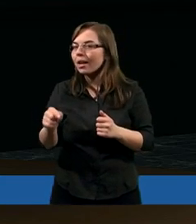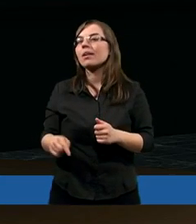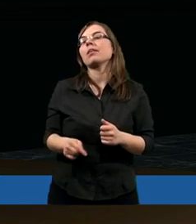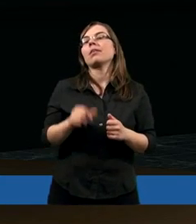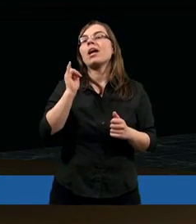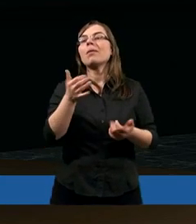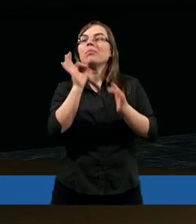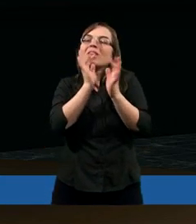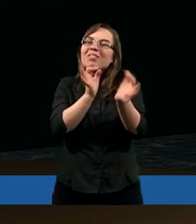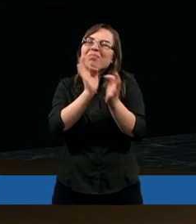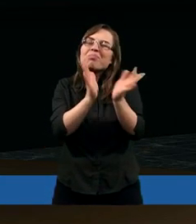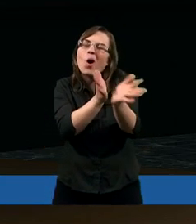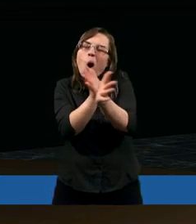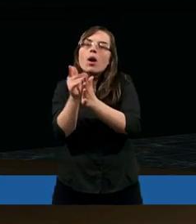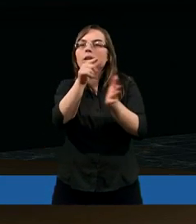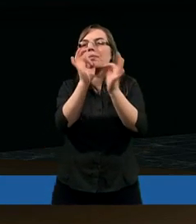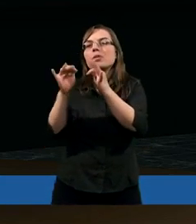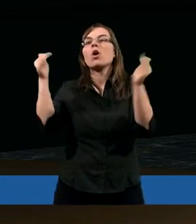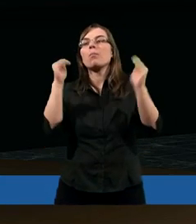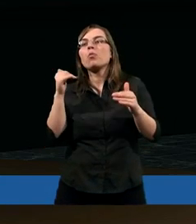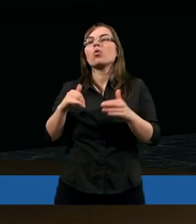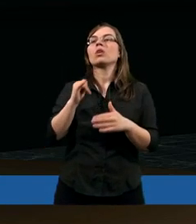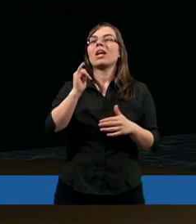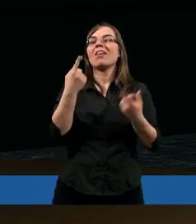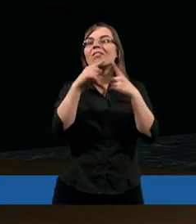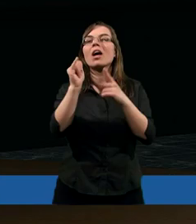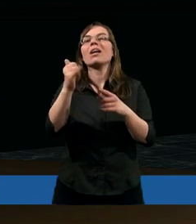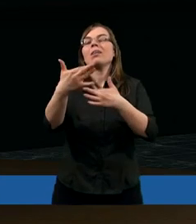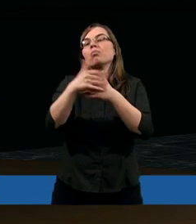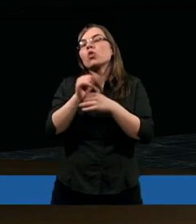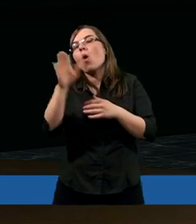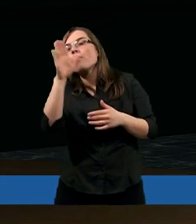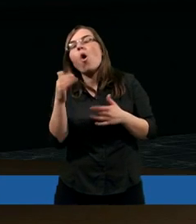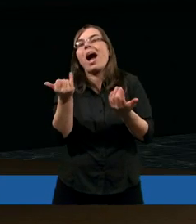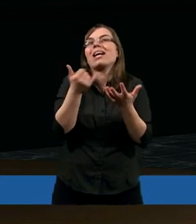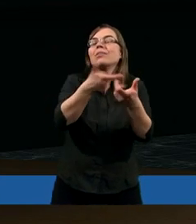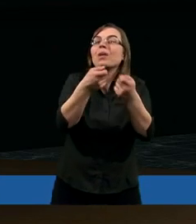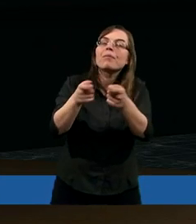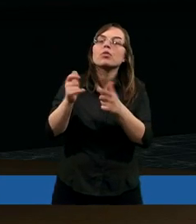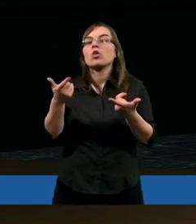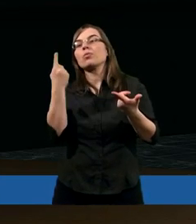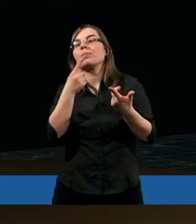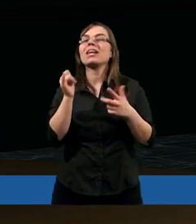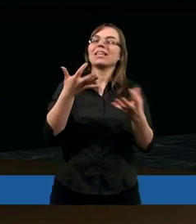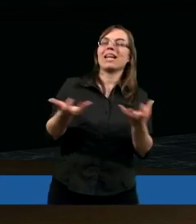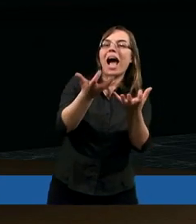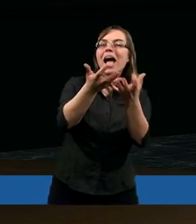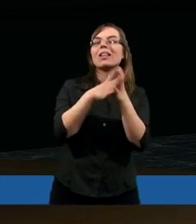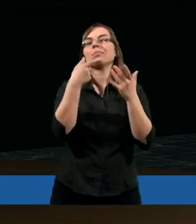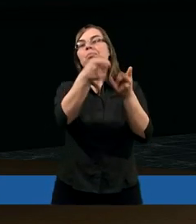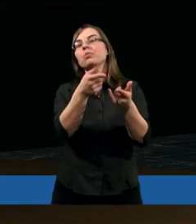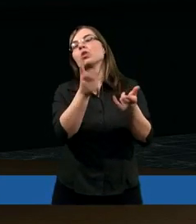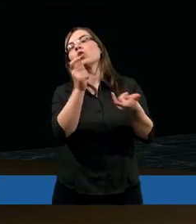i tak po kolei. Każdy z nich mógł wzrosnąć i zbliżyć się do Boga. Jednych trzeba zachęcić, żeby